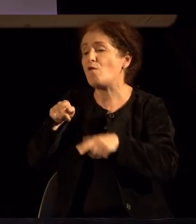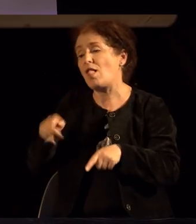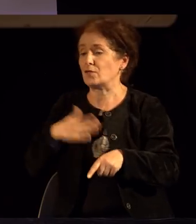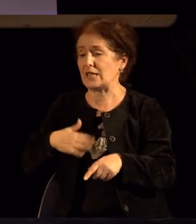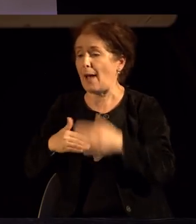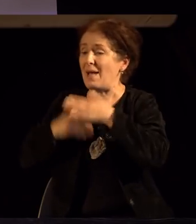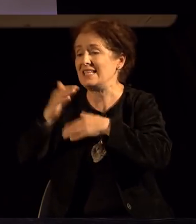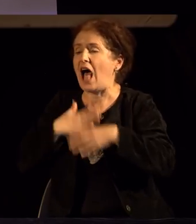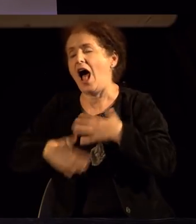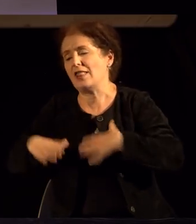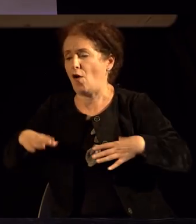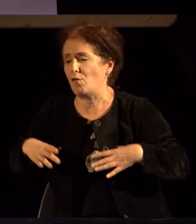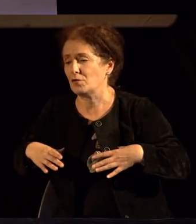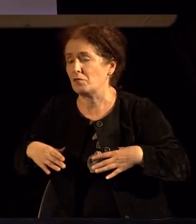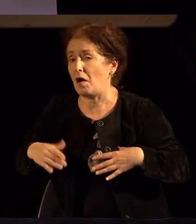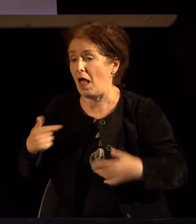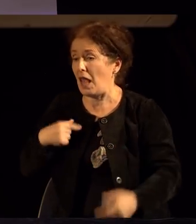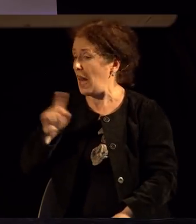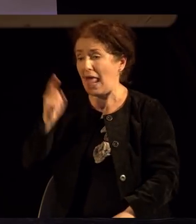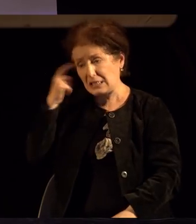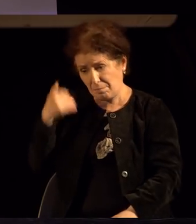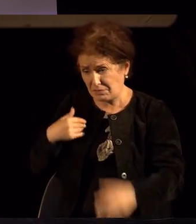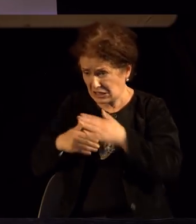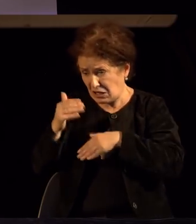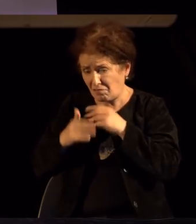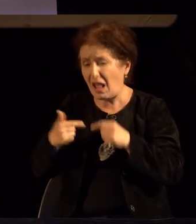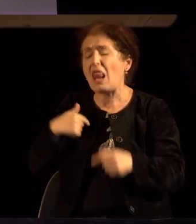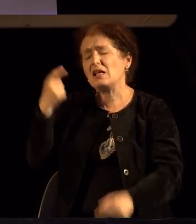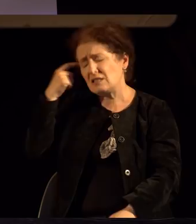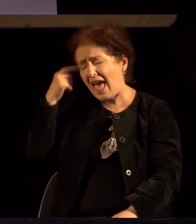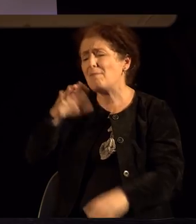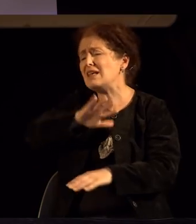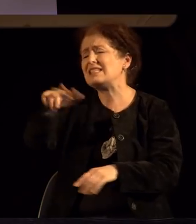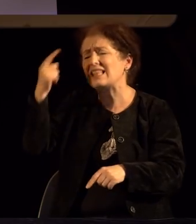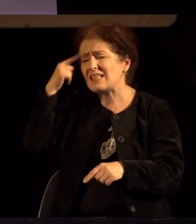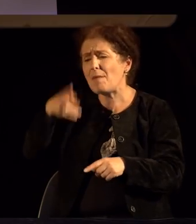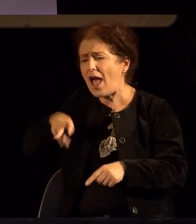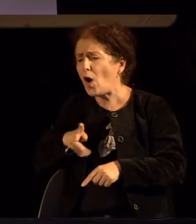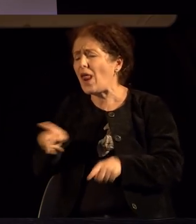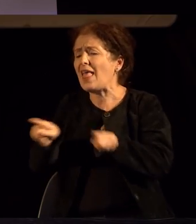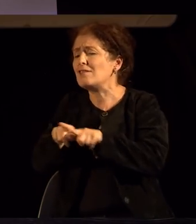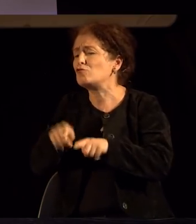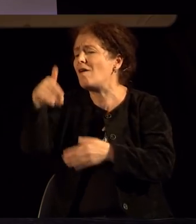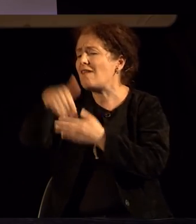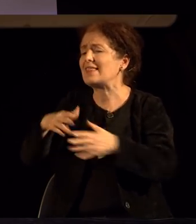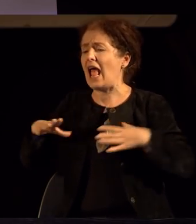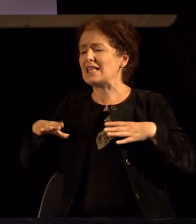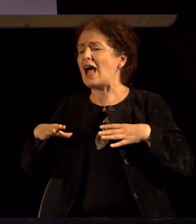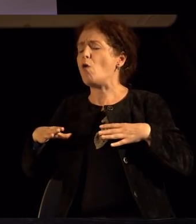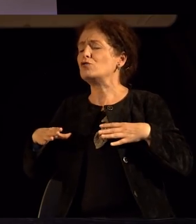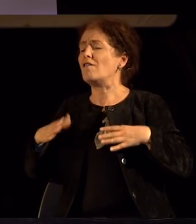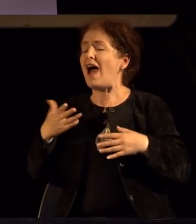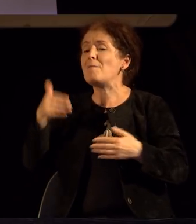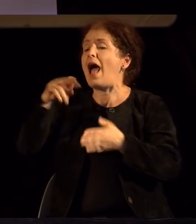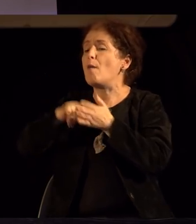не е во тоа што ние не знаеме задоволството. Ние го знаеме задоволството. Може би проблемот е во тоа што